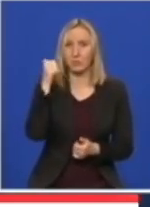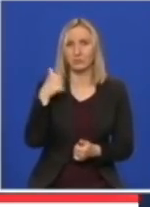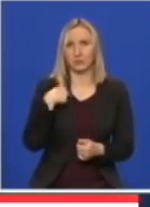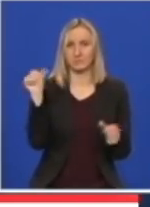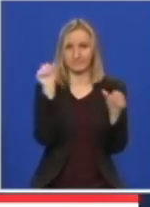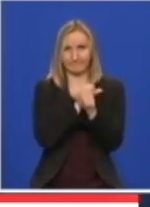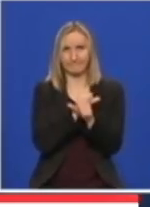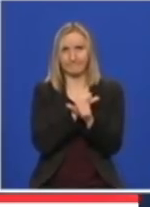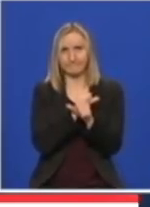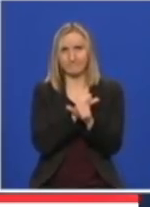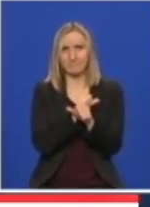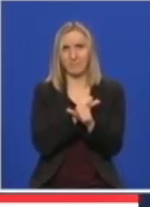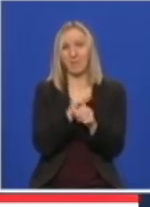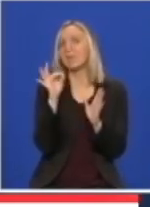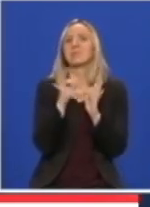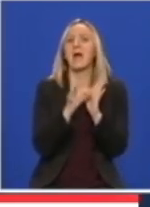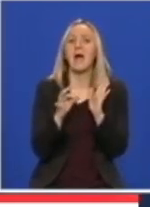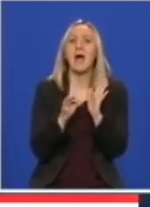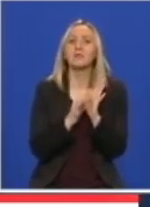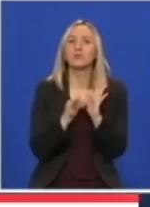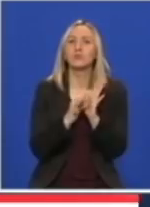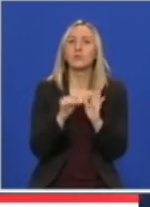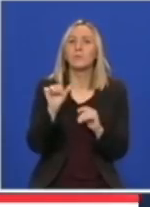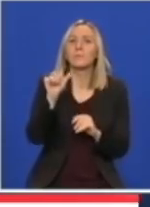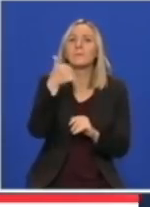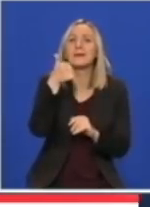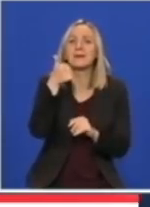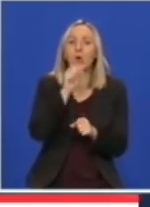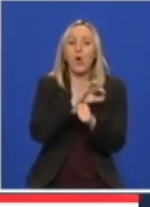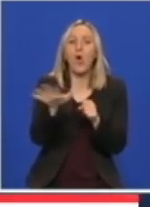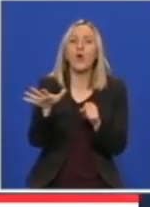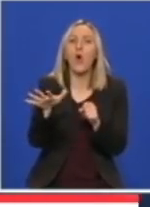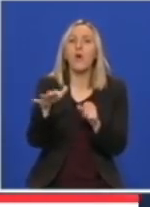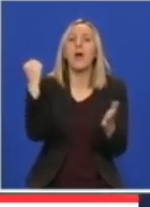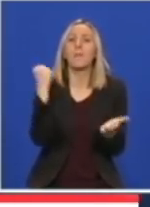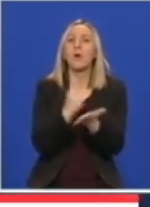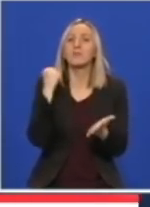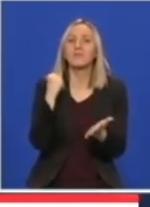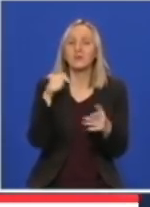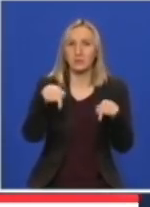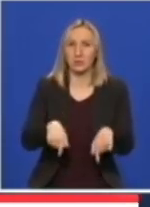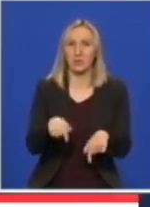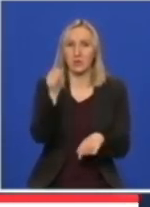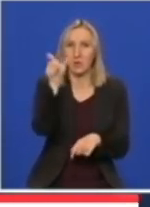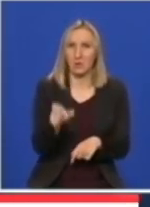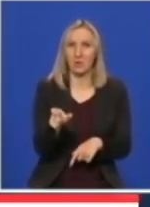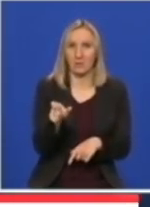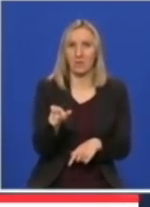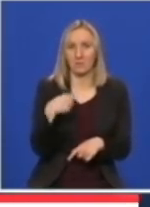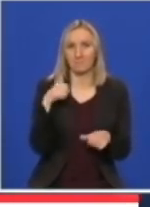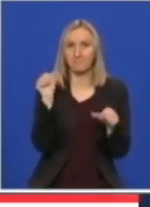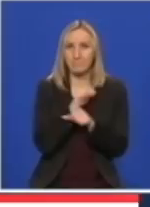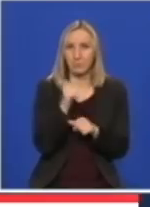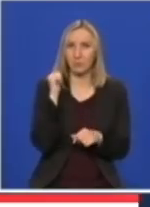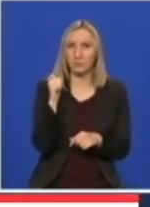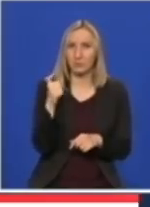pitanju datum prvog importovanog slučajeva koronainfekcije u našoj zemlji. Bili ste svedoci, a gotovo